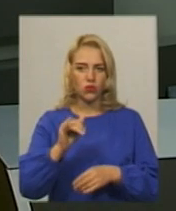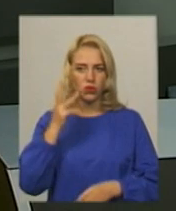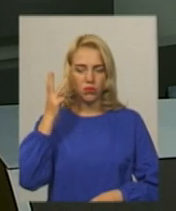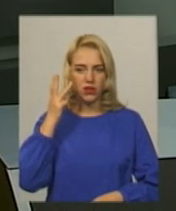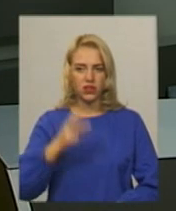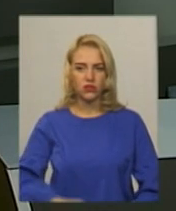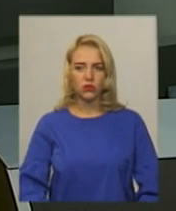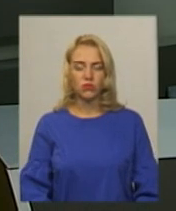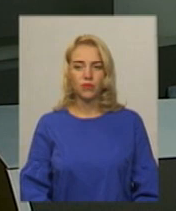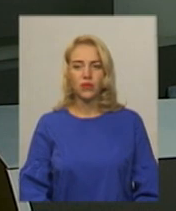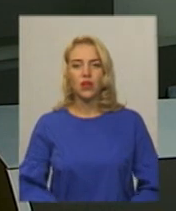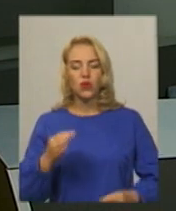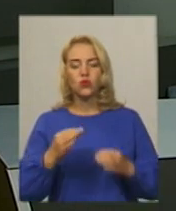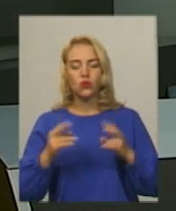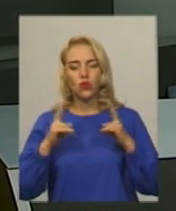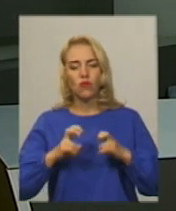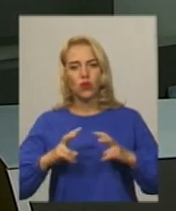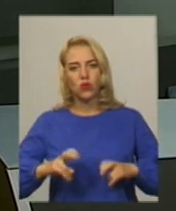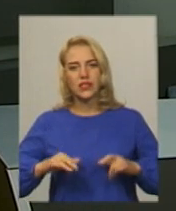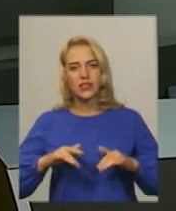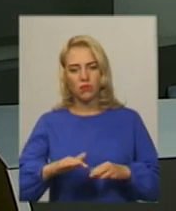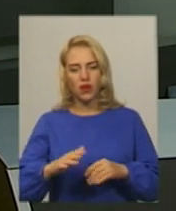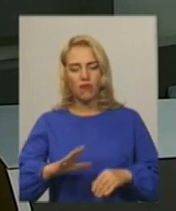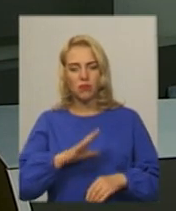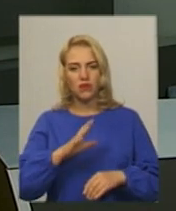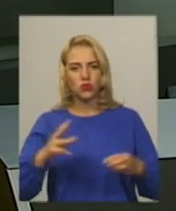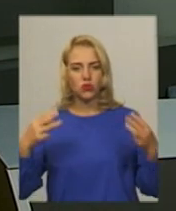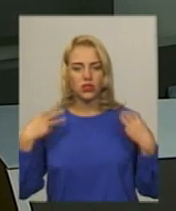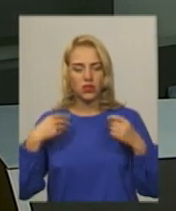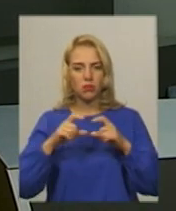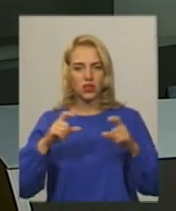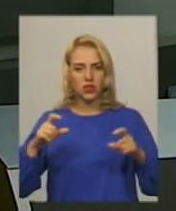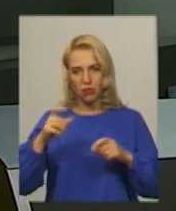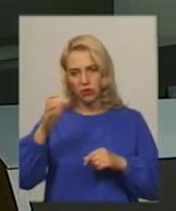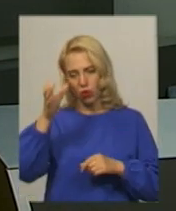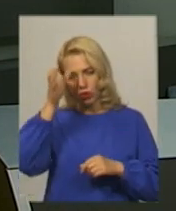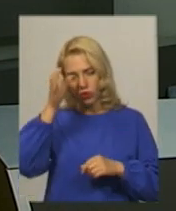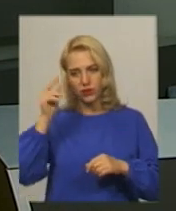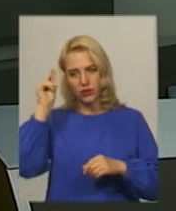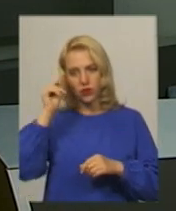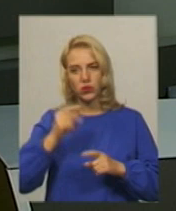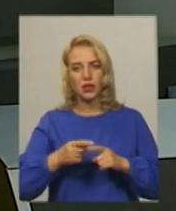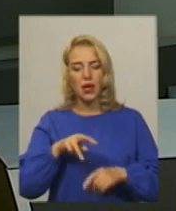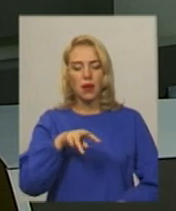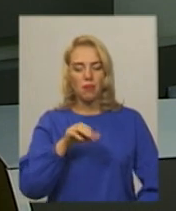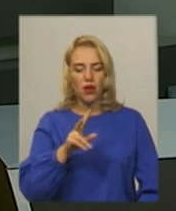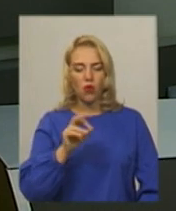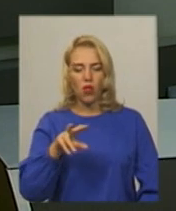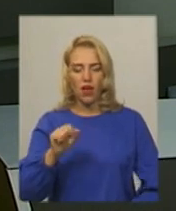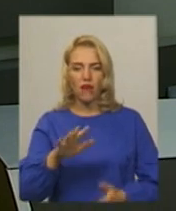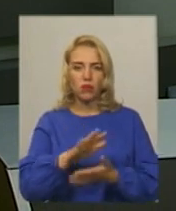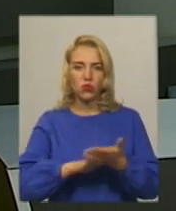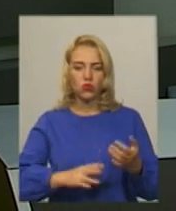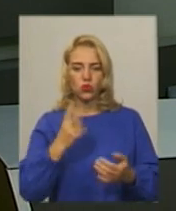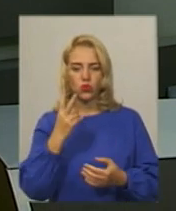Судовий розгляд справи колишнього очільника департаменту освіти і науки Хмельницької міської ради Романа Миколаєва продовжать 2 жовтня